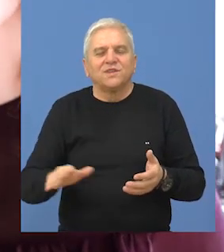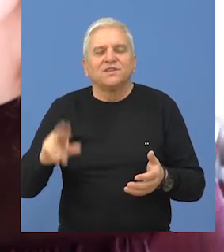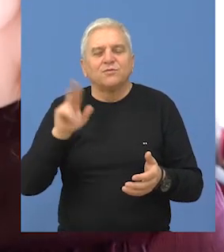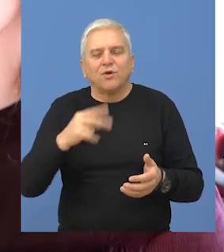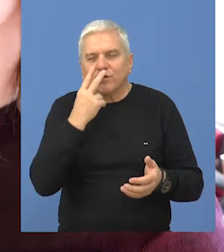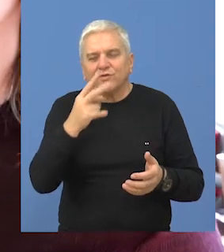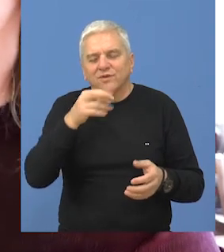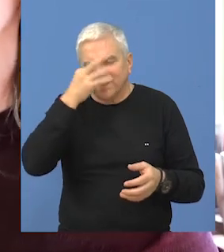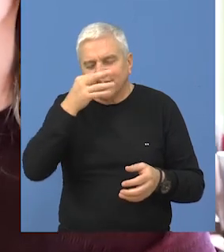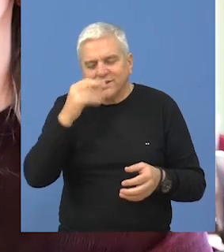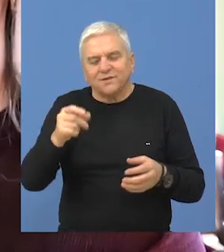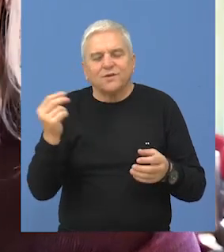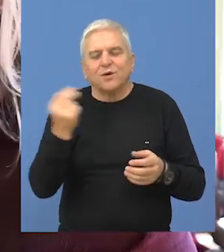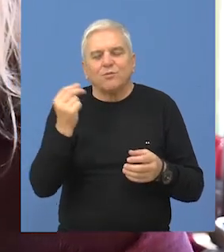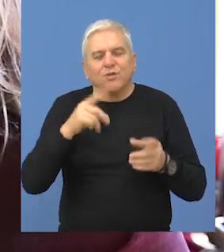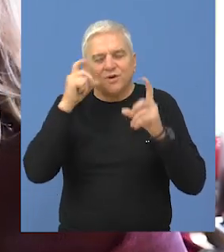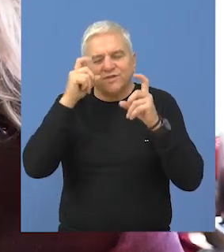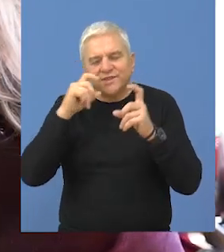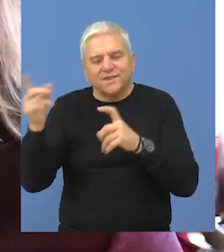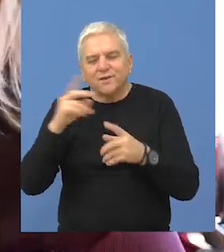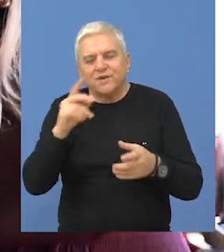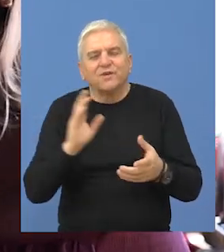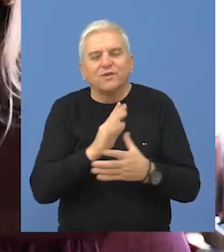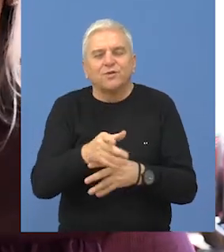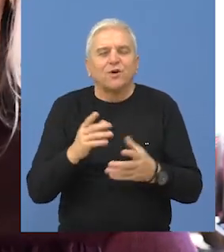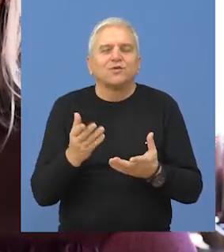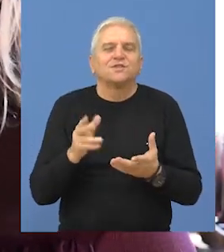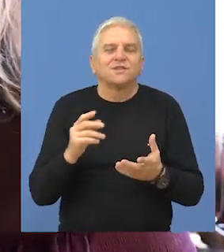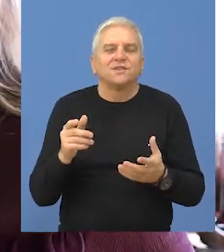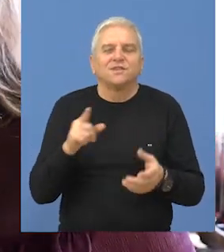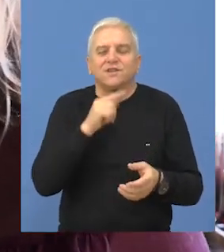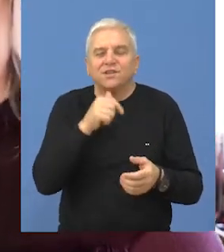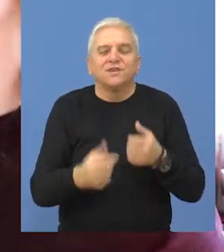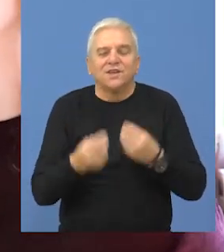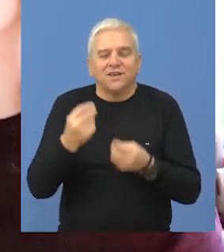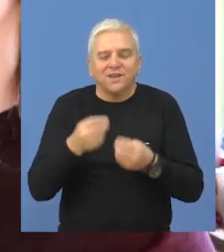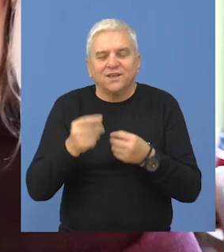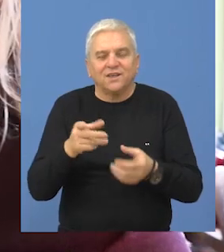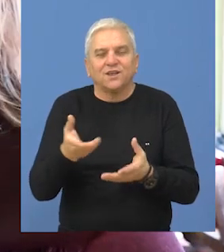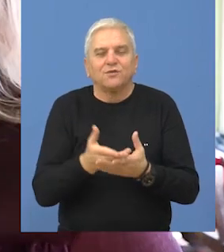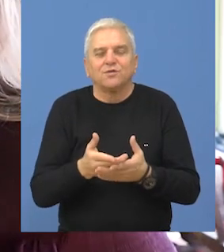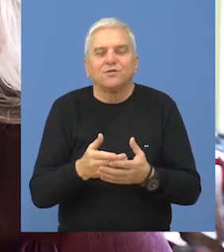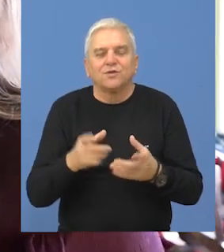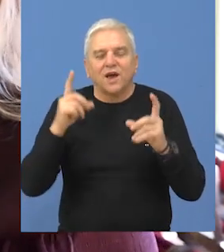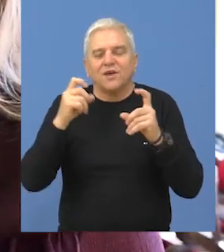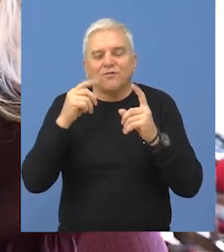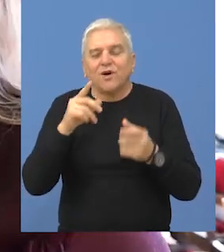Deca će imati prilike da istražuju sve ti boje oko sebe kroz objektiv, a igrajući se